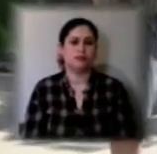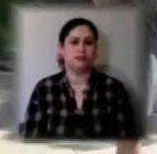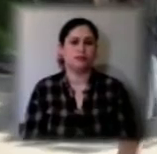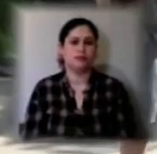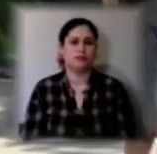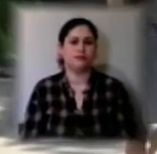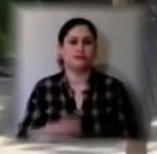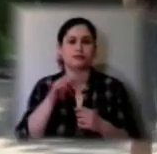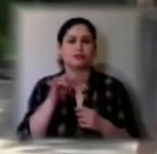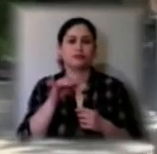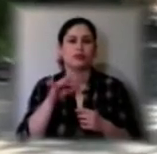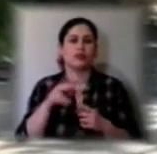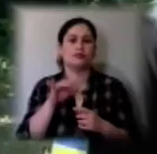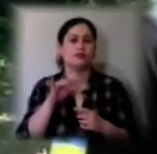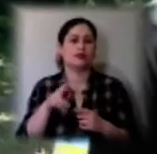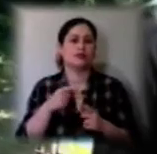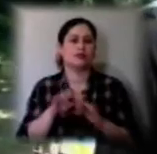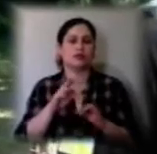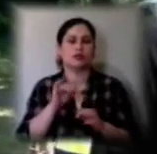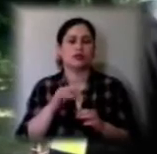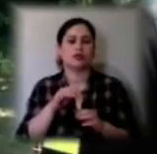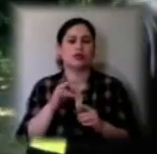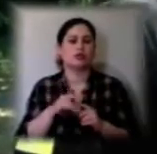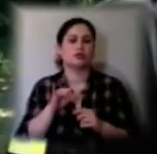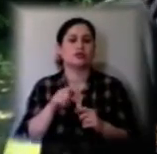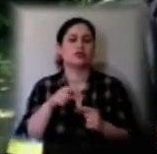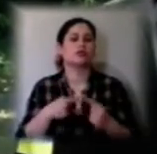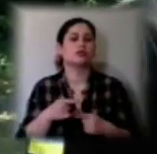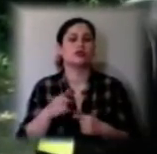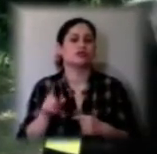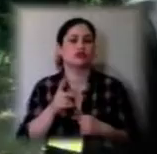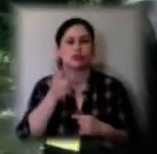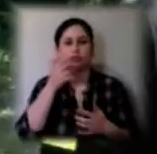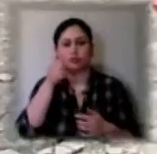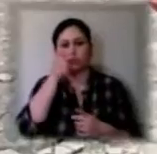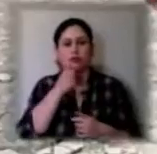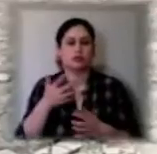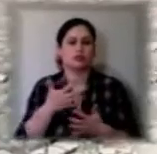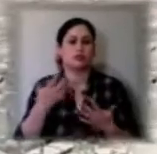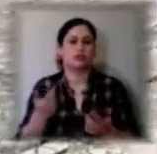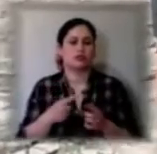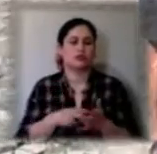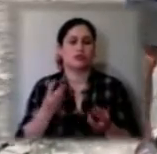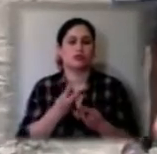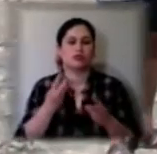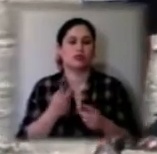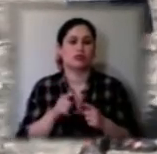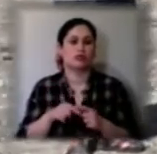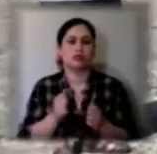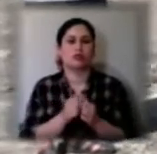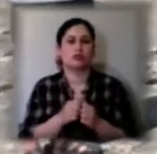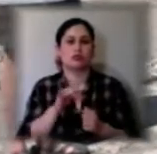Організували рейс, розказує Олександр Тетері, через те, що за останні місяці збільшилася кількість пожеж саме біля і на